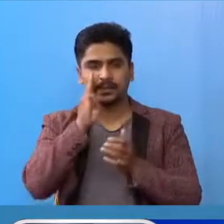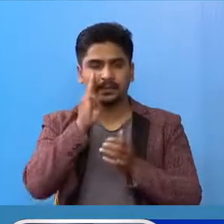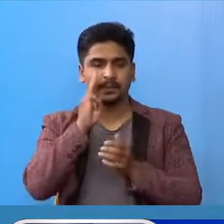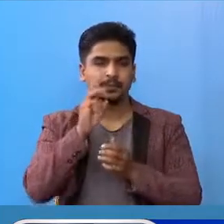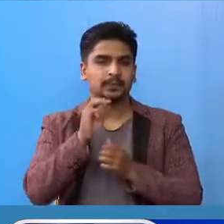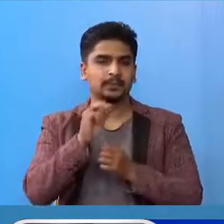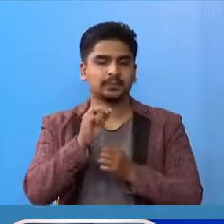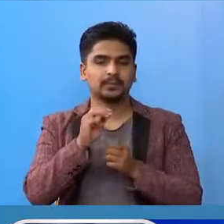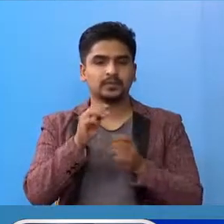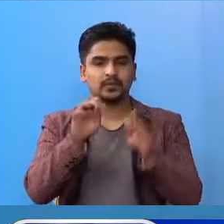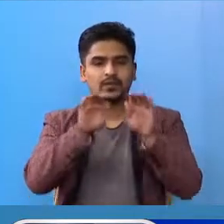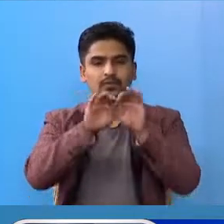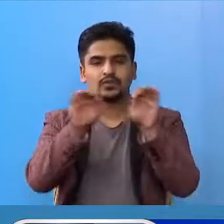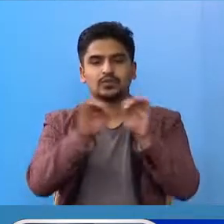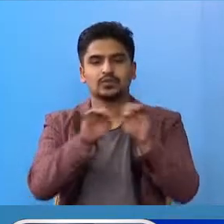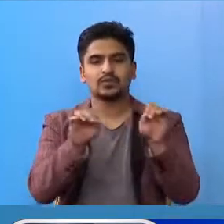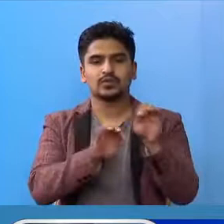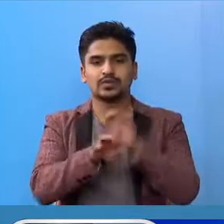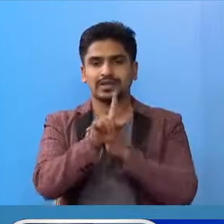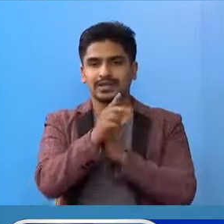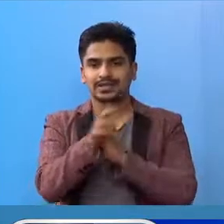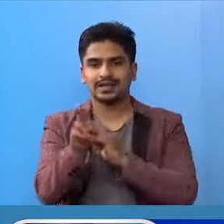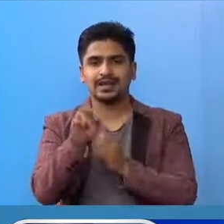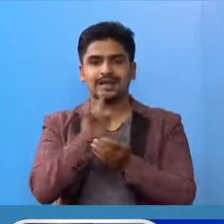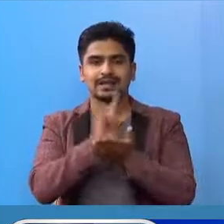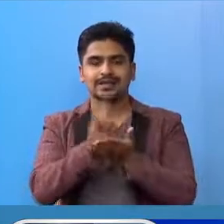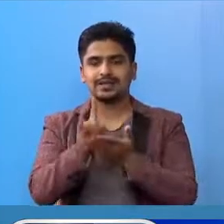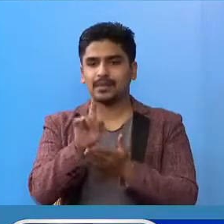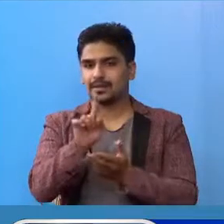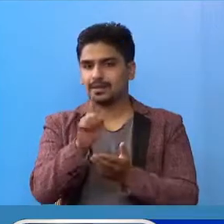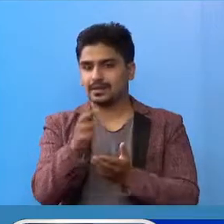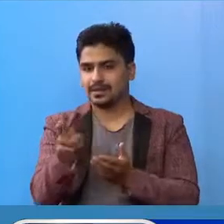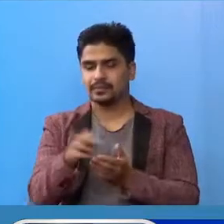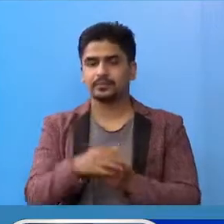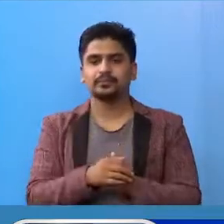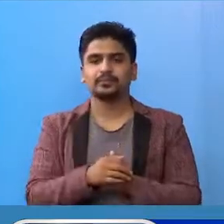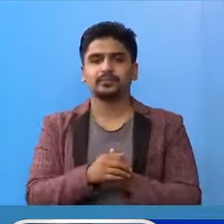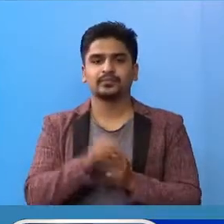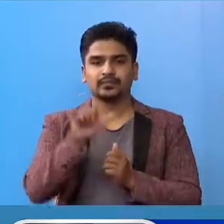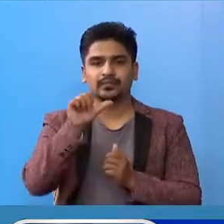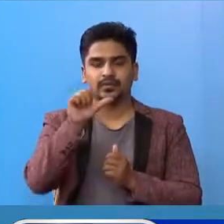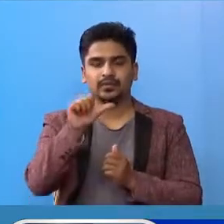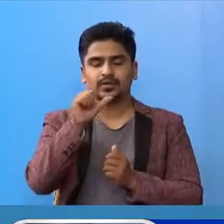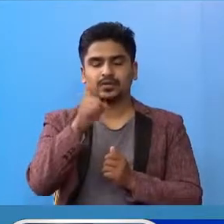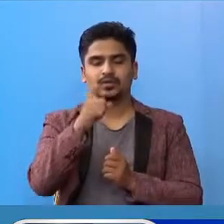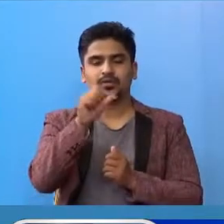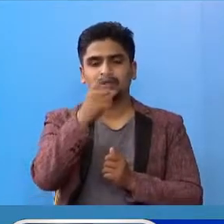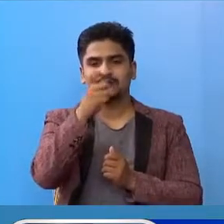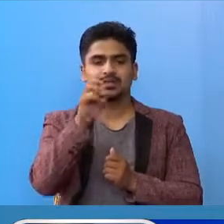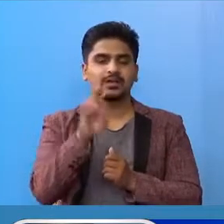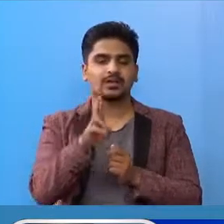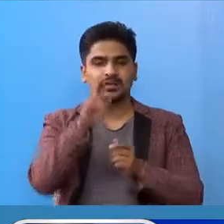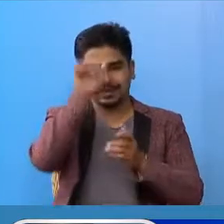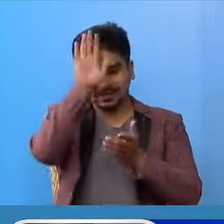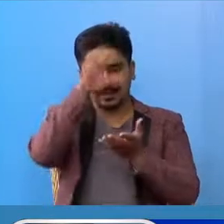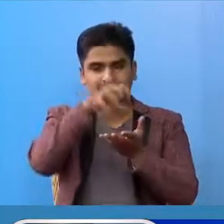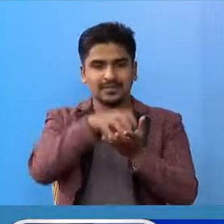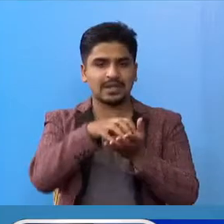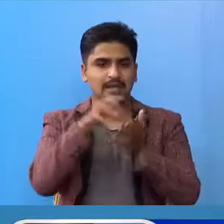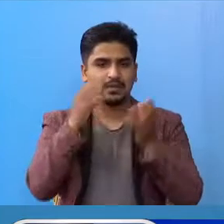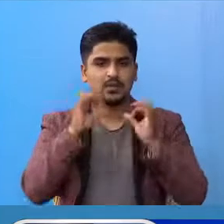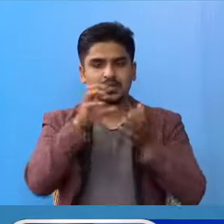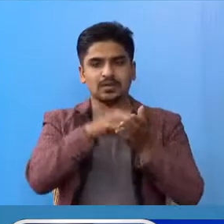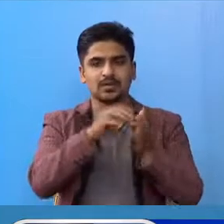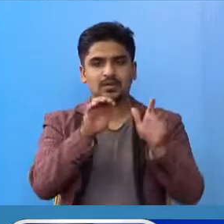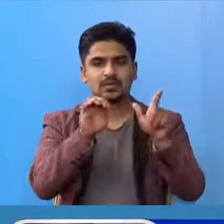सुनसरी का एक जना र जापा का एक जना। गजनना नरइन सिंग अस्पताल राज विराज परयोकसाला मां